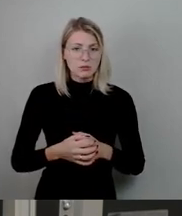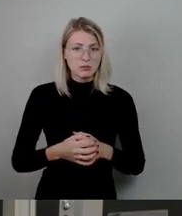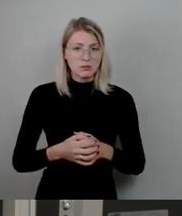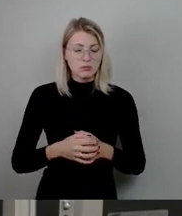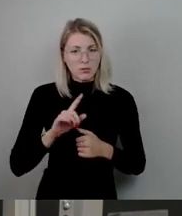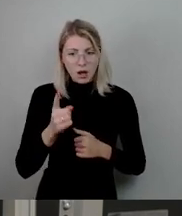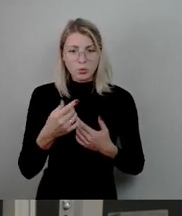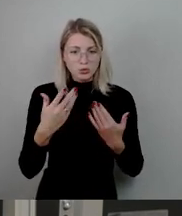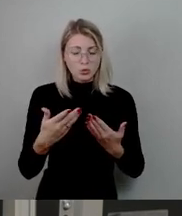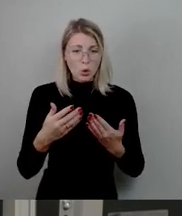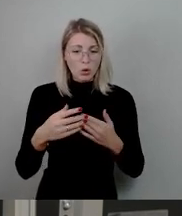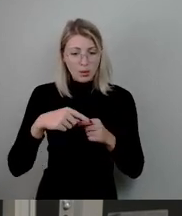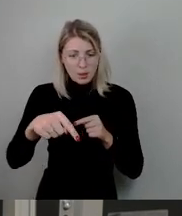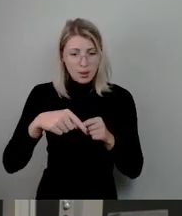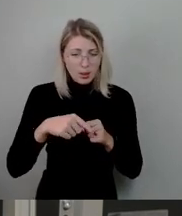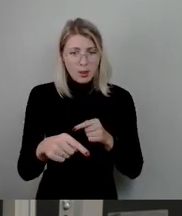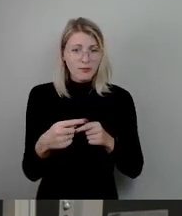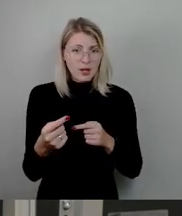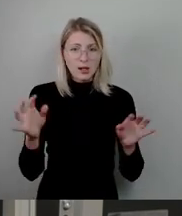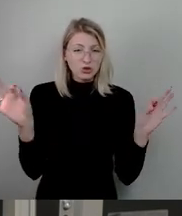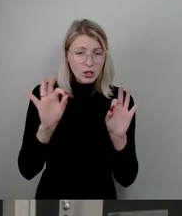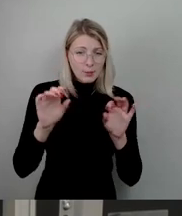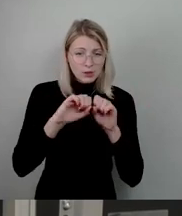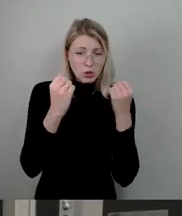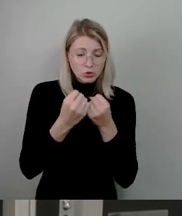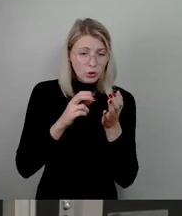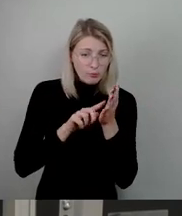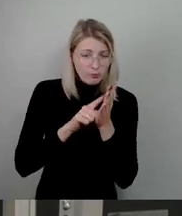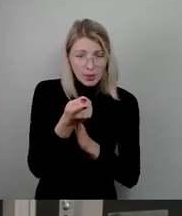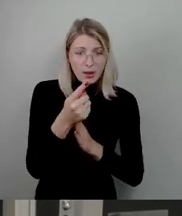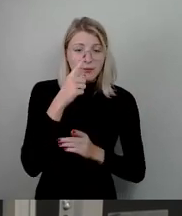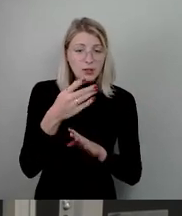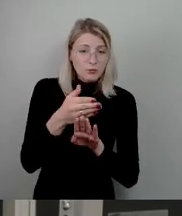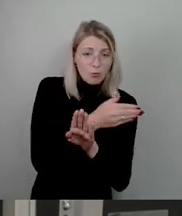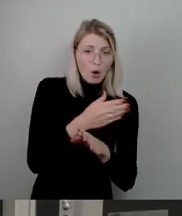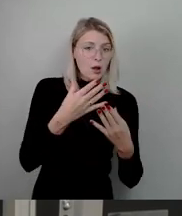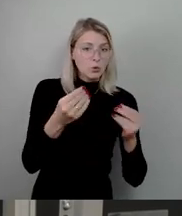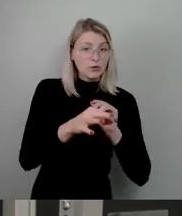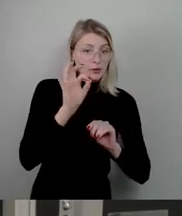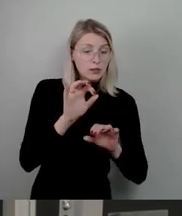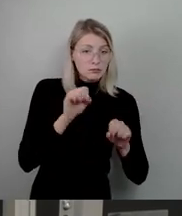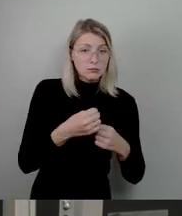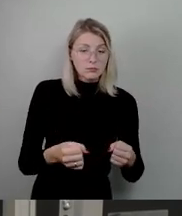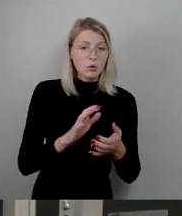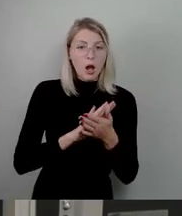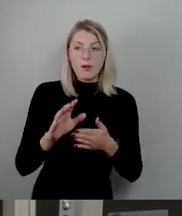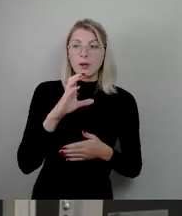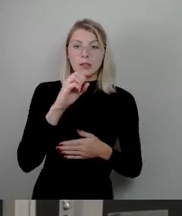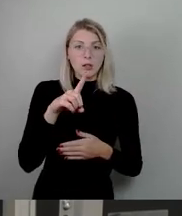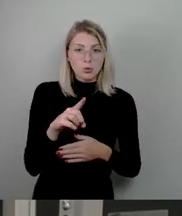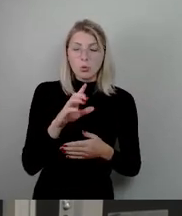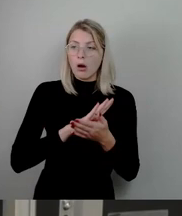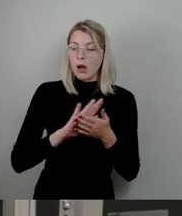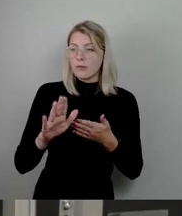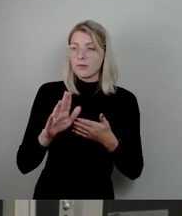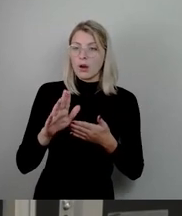katastrophale Situation hineinzuschlittern, wenn wir da nicht zu einer Lösung kommen. Und da höre ich halt von der CDU wirklich wenig Antworten, wie